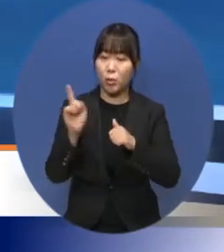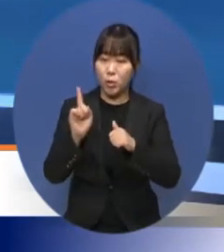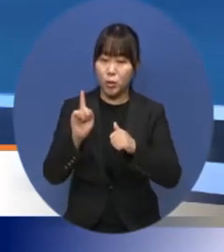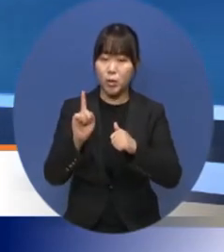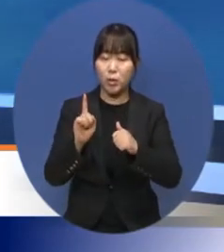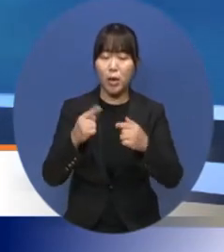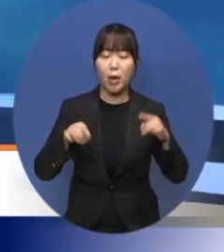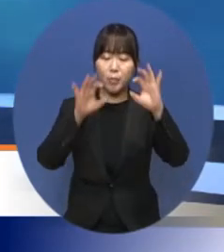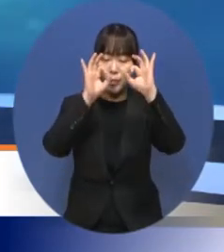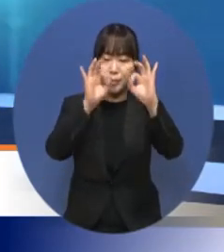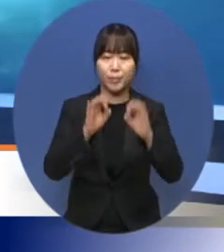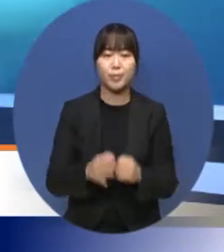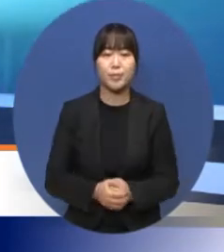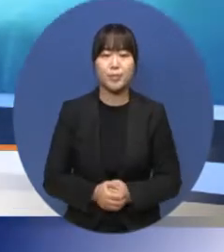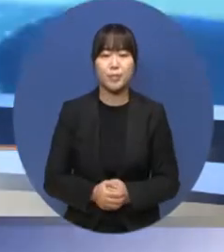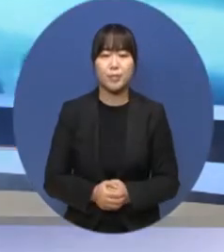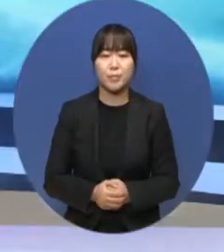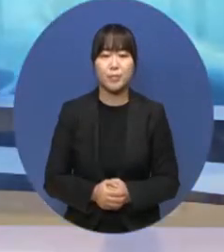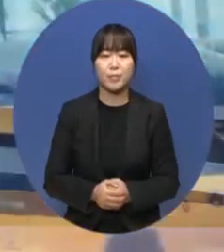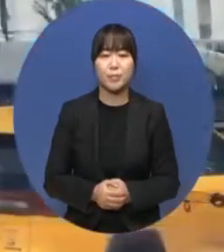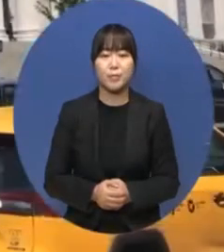이호비 통신원이 알아봤습니다.